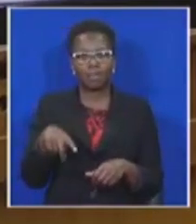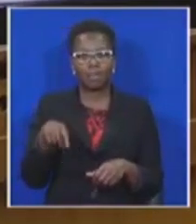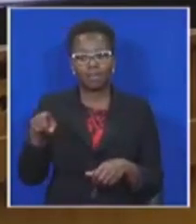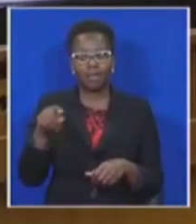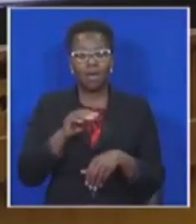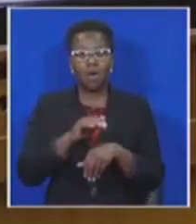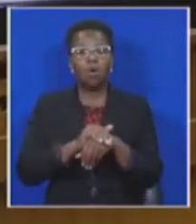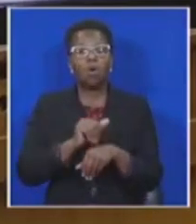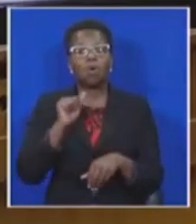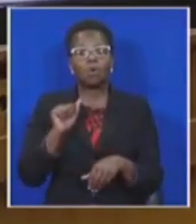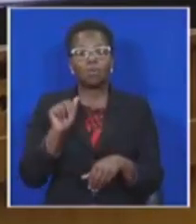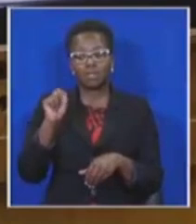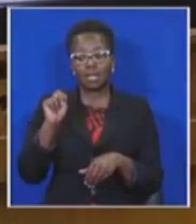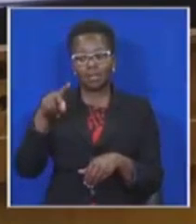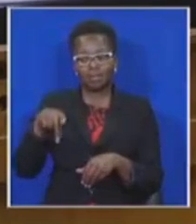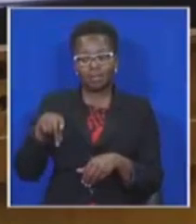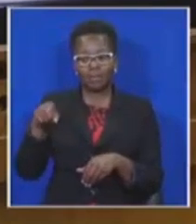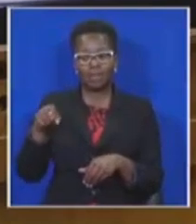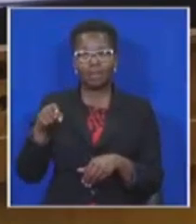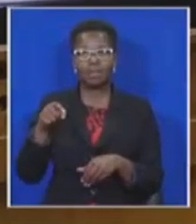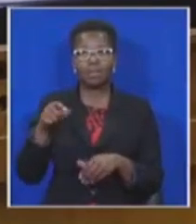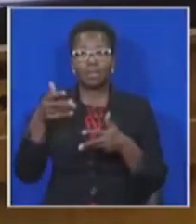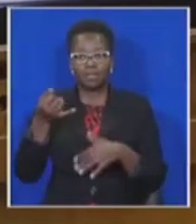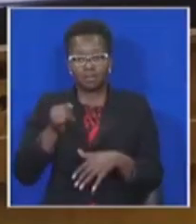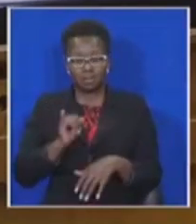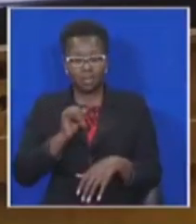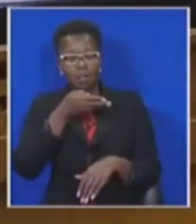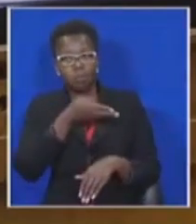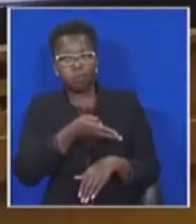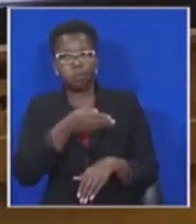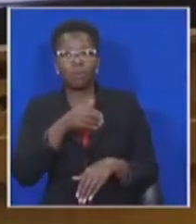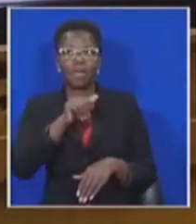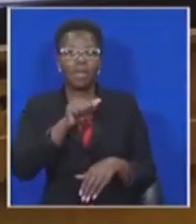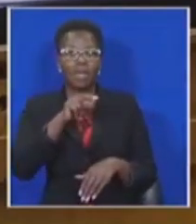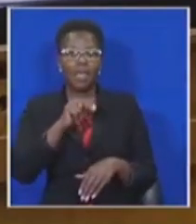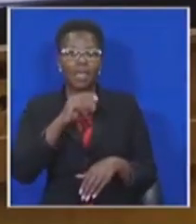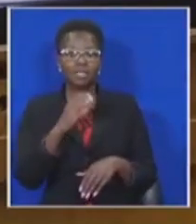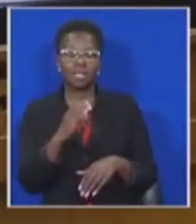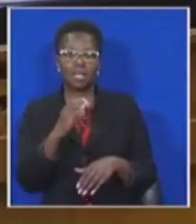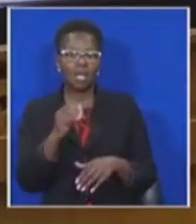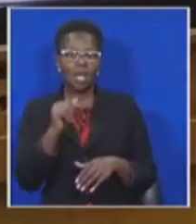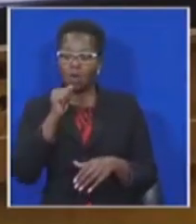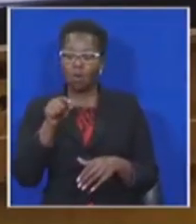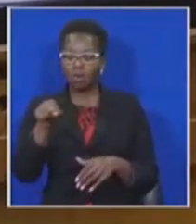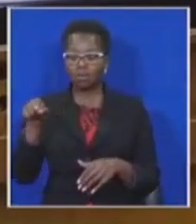die oppositie. Hierdie spreekwoord, achtbare Adjunkspeker, sê boe blink maar onder stink.